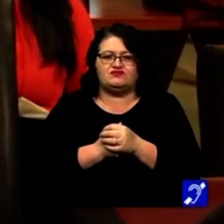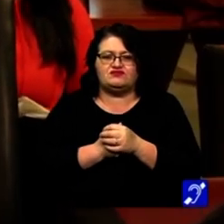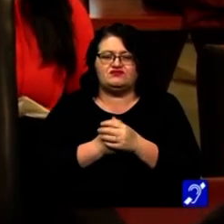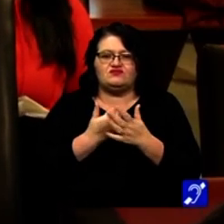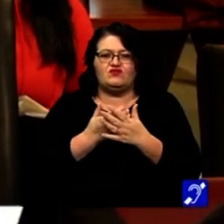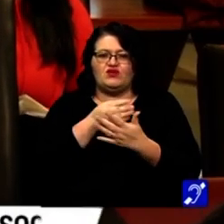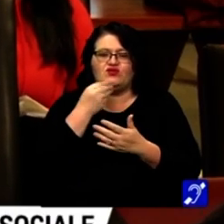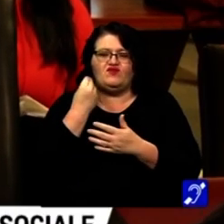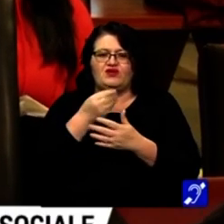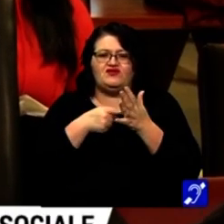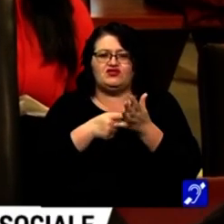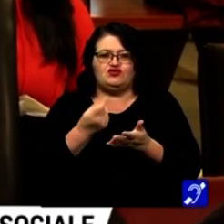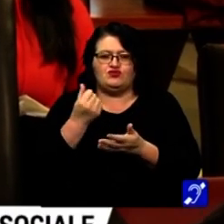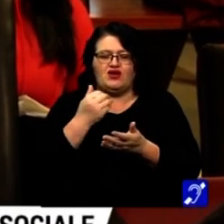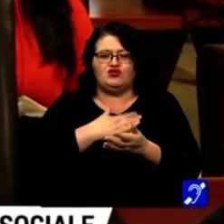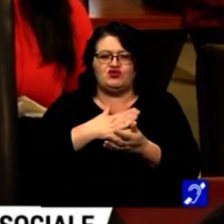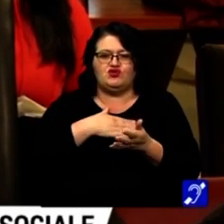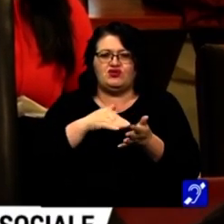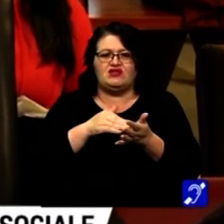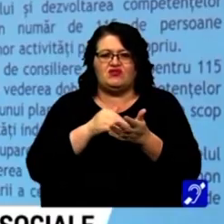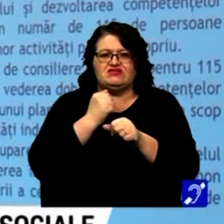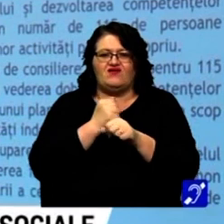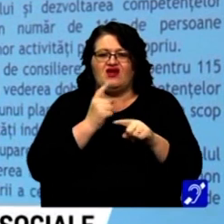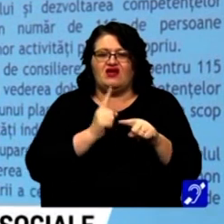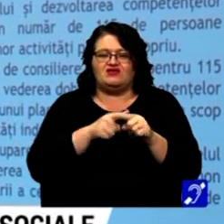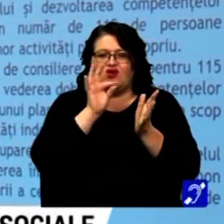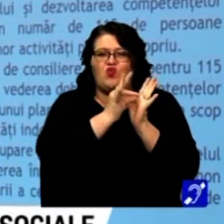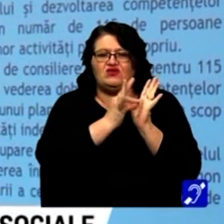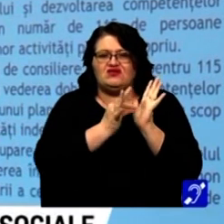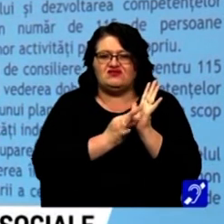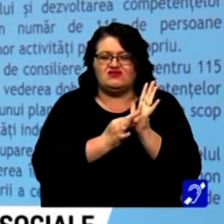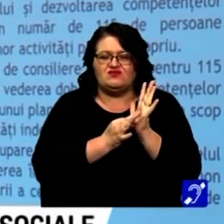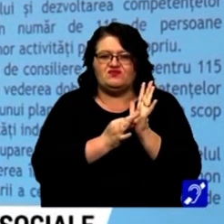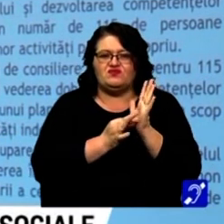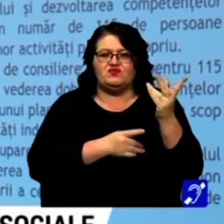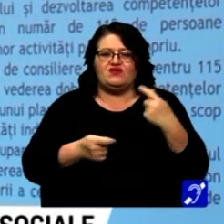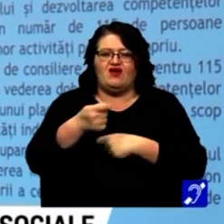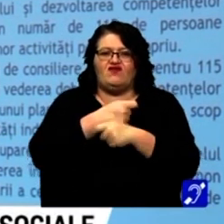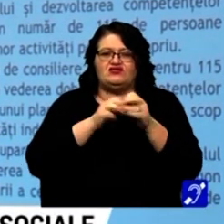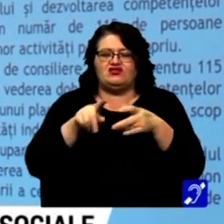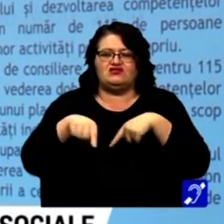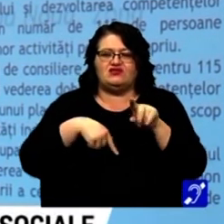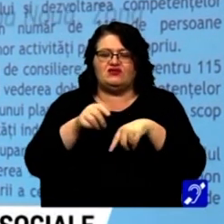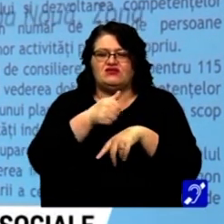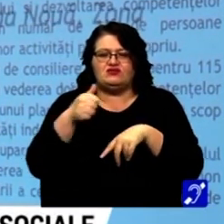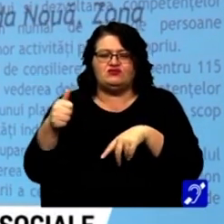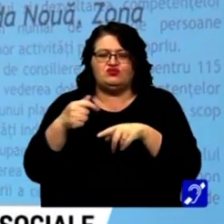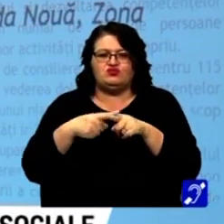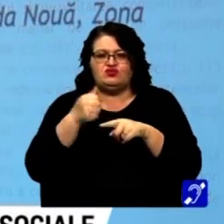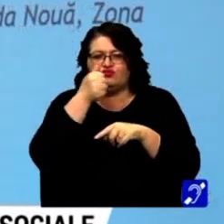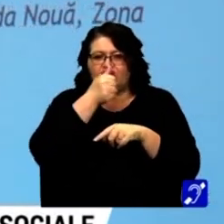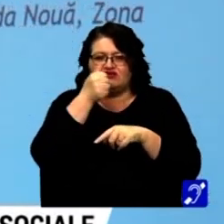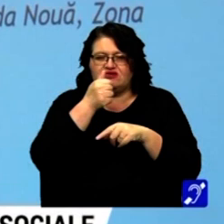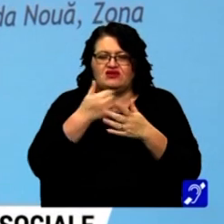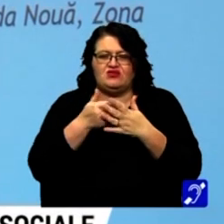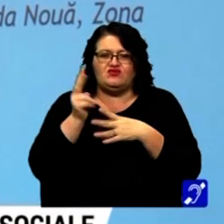Pentru a beneficia de acești bani, doritorii trebuie să îndeplinească și anumite condiții, afacerile să se deruleze exclusiv în mediul rural